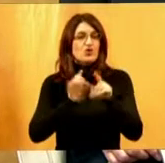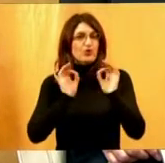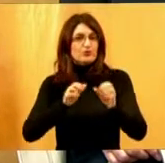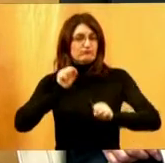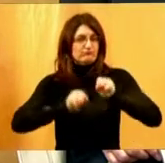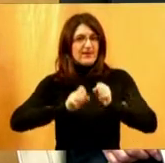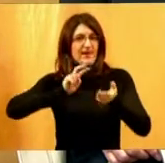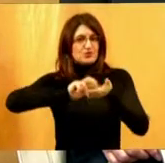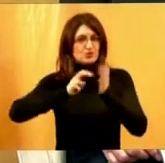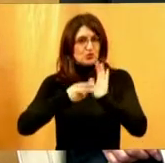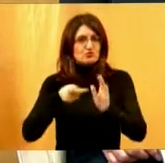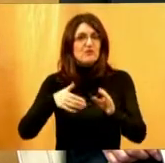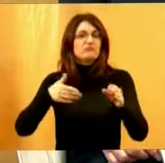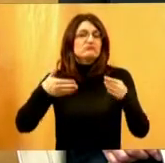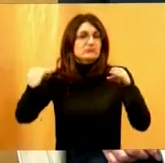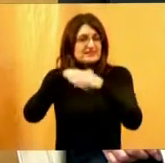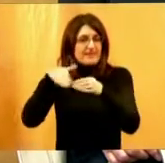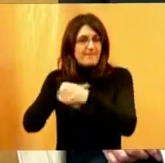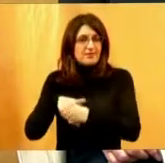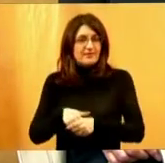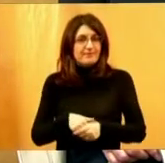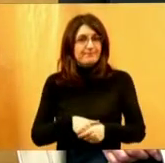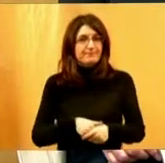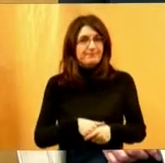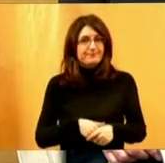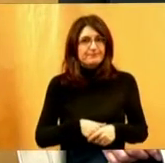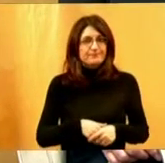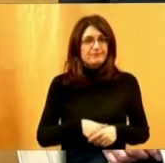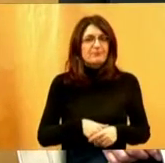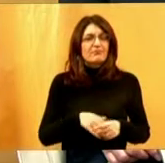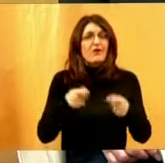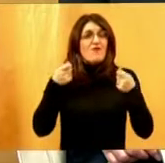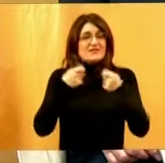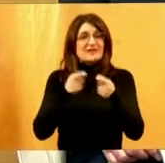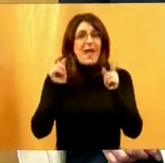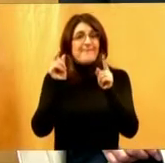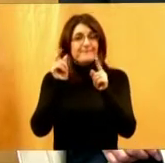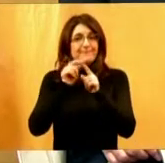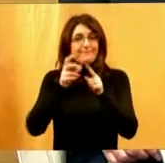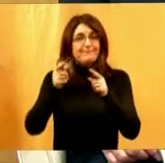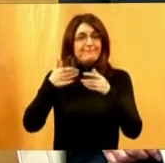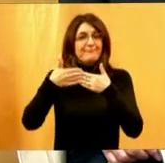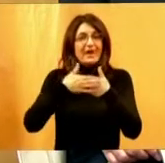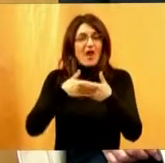zaposlenici. Što se tiče prilagodbe zanimanja